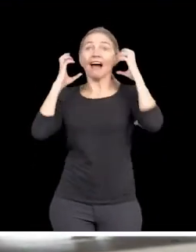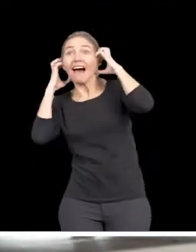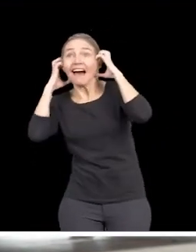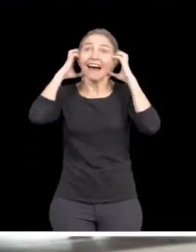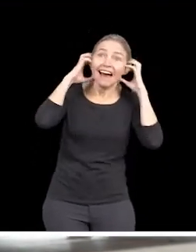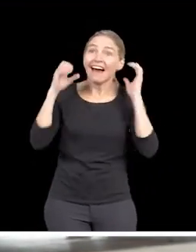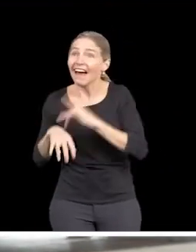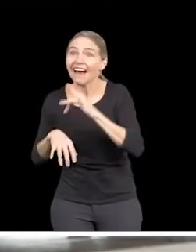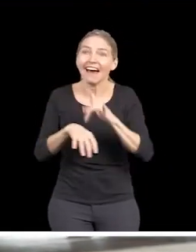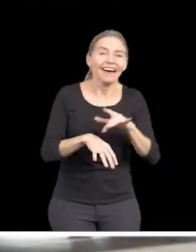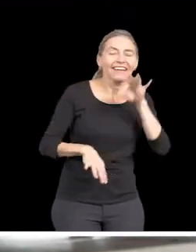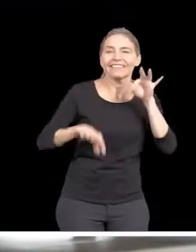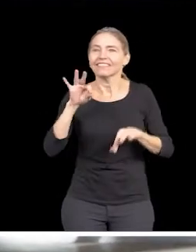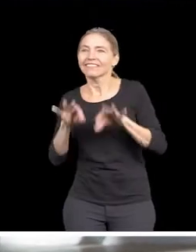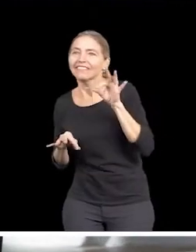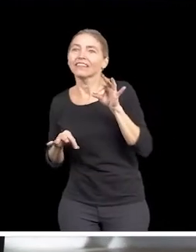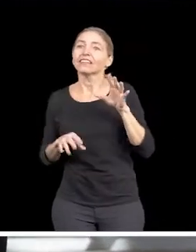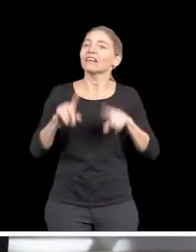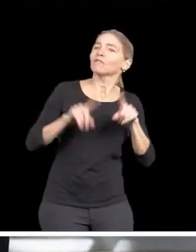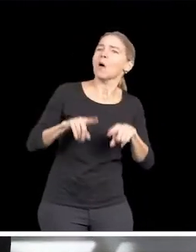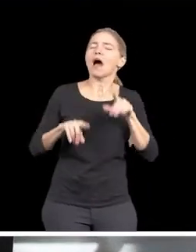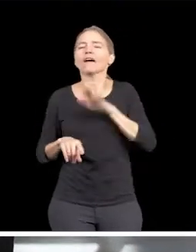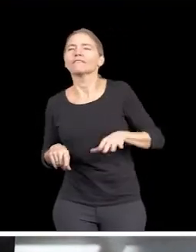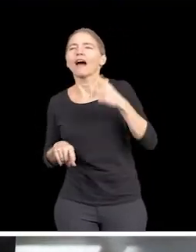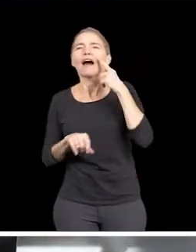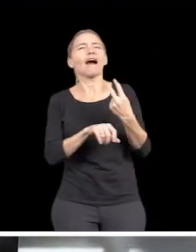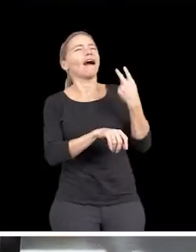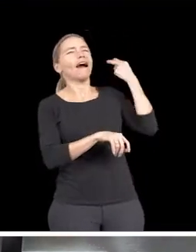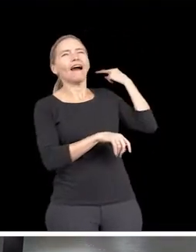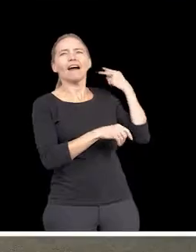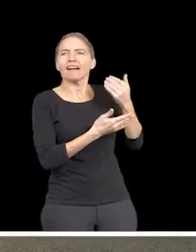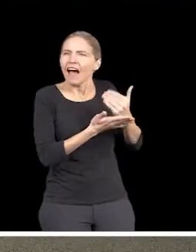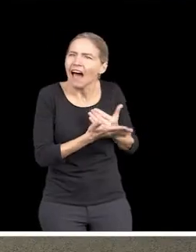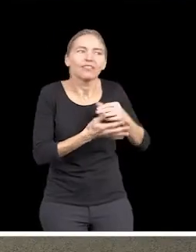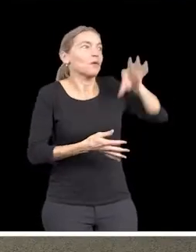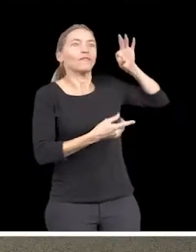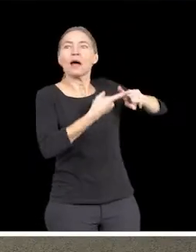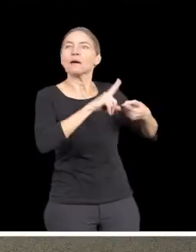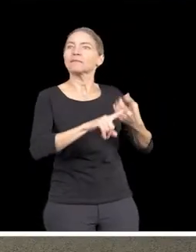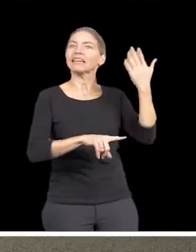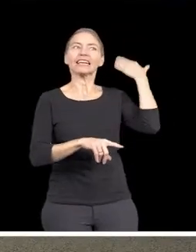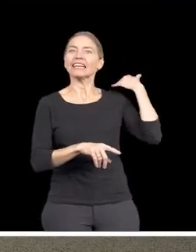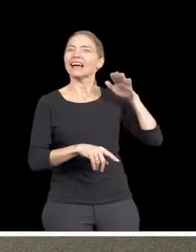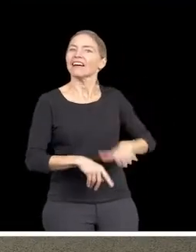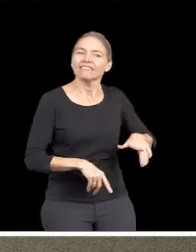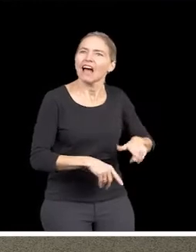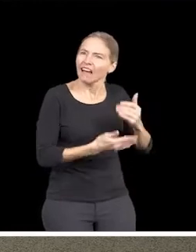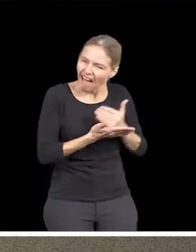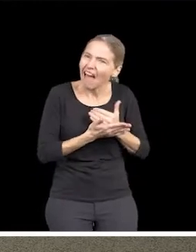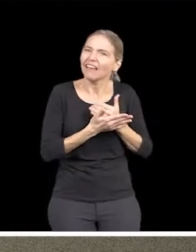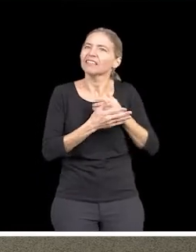chance, dans la valise de mon enfance, il y a l'école de l'amitié. Il y a l'école de l'amitié.